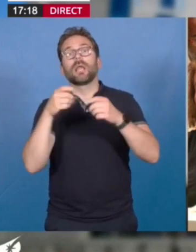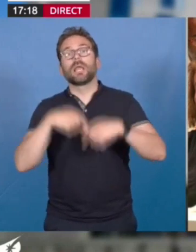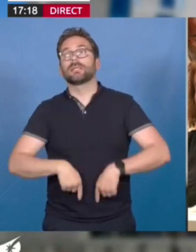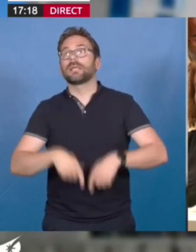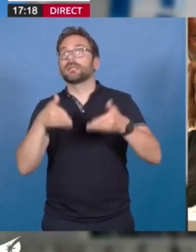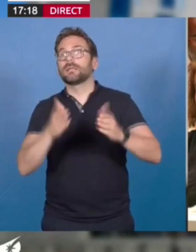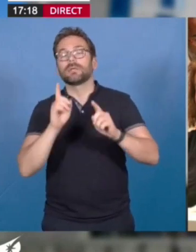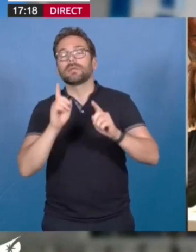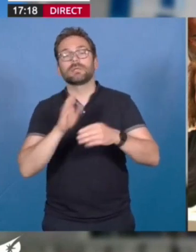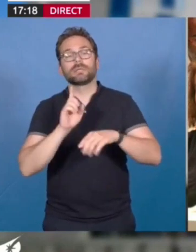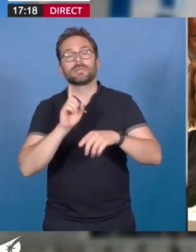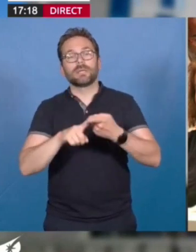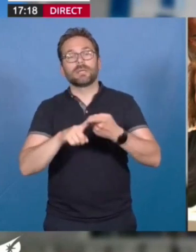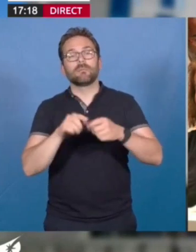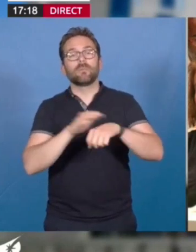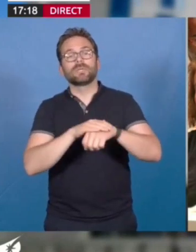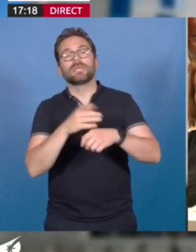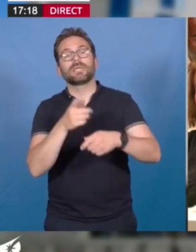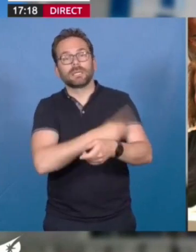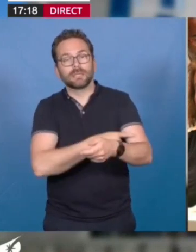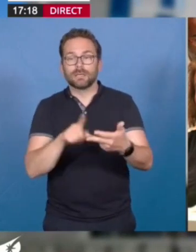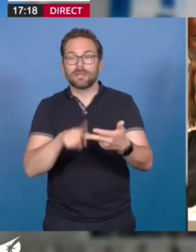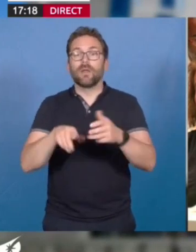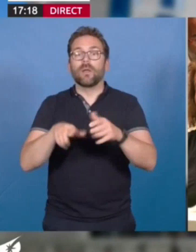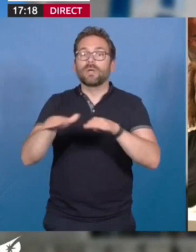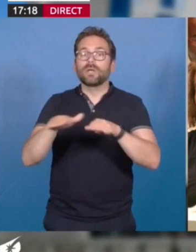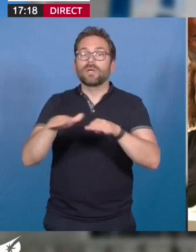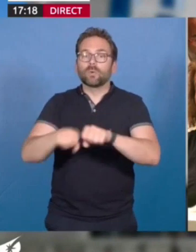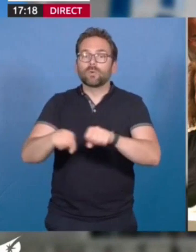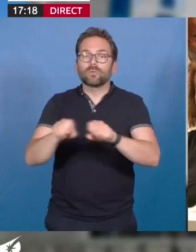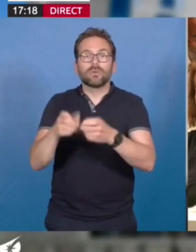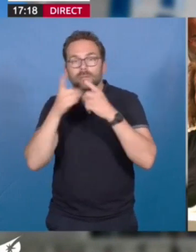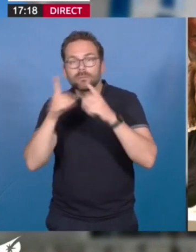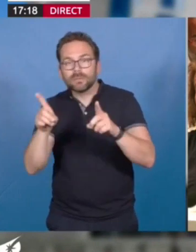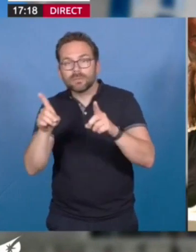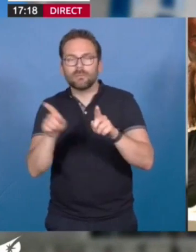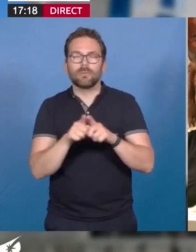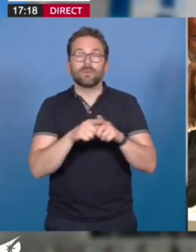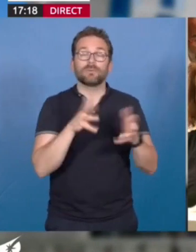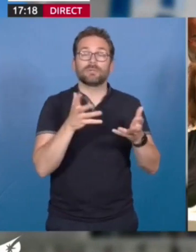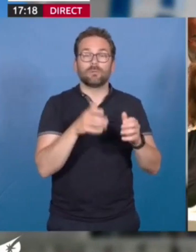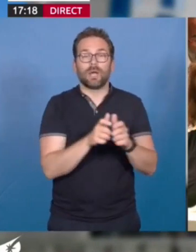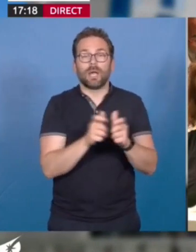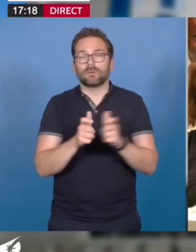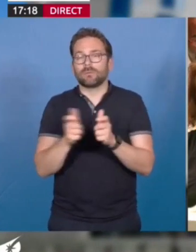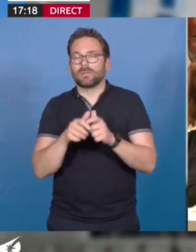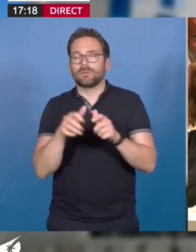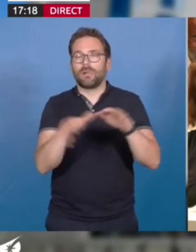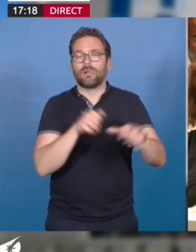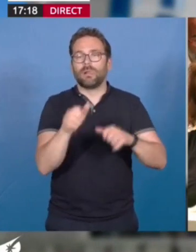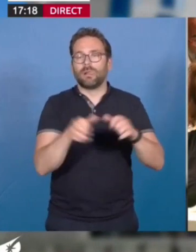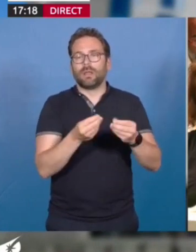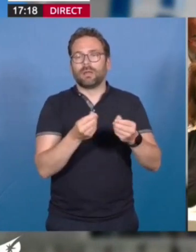de politique énergétique, de la disponibilité des moyens de production, mais aussi de la rapacité de quelques grands actionnaires.